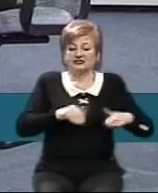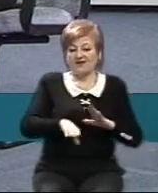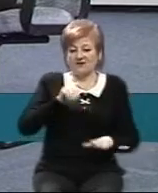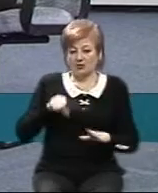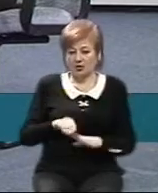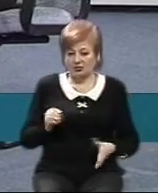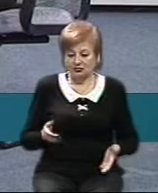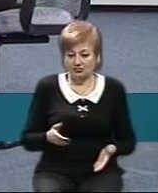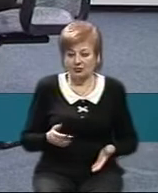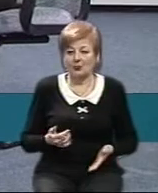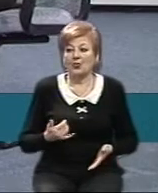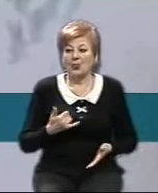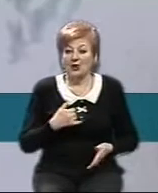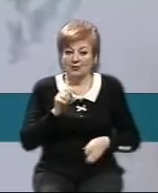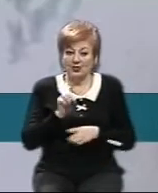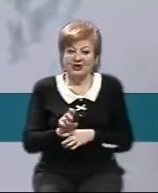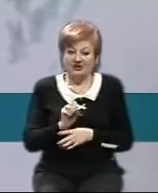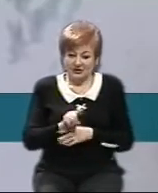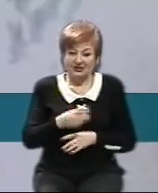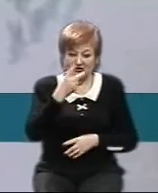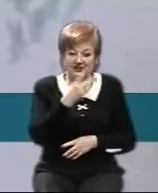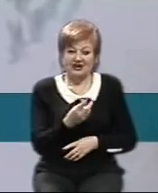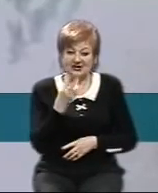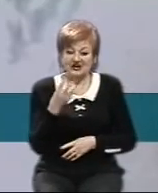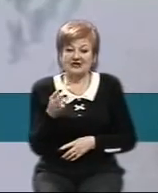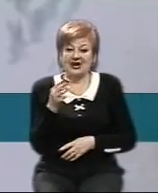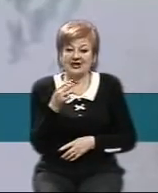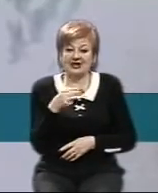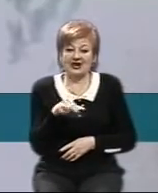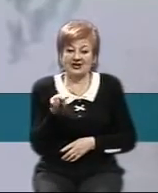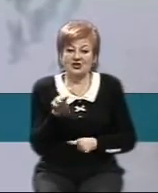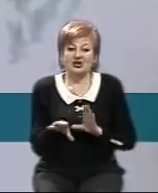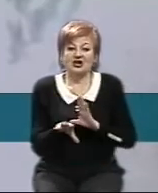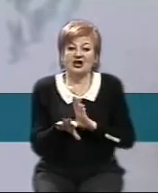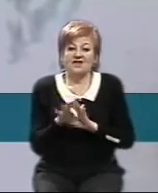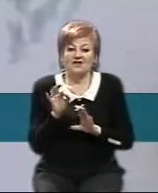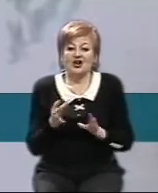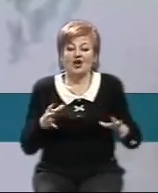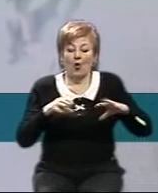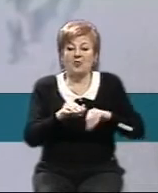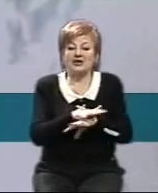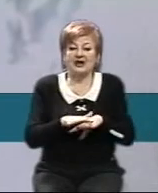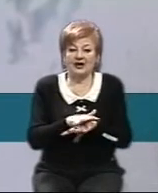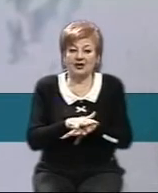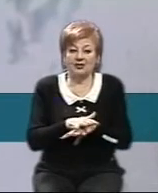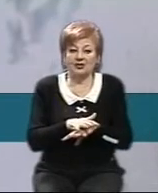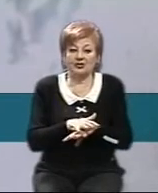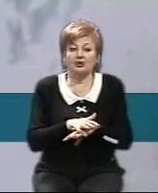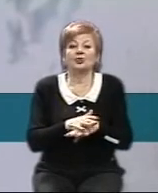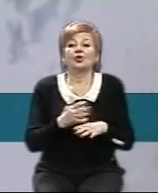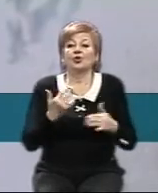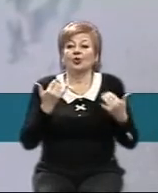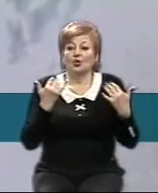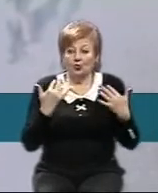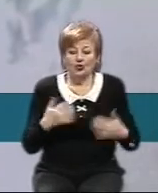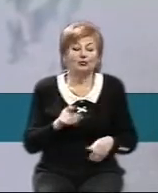розуміємо, що в нас були призначені на 23 грудня вибори в об'єднанні територіальні громади, вони також вже однозначно,